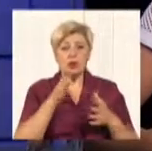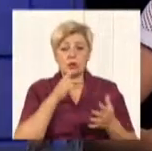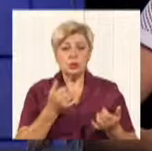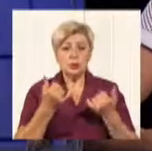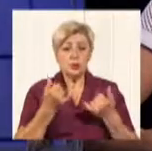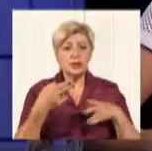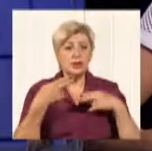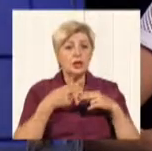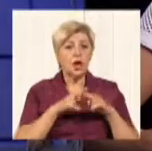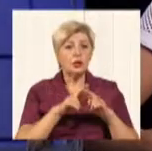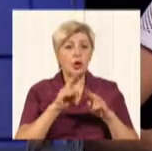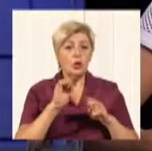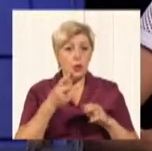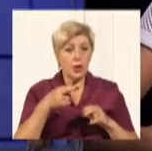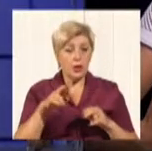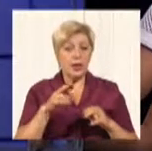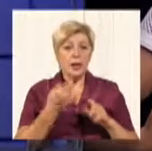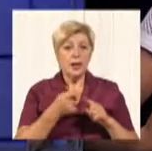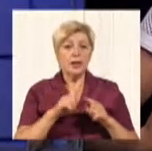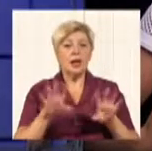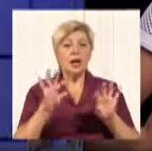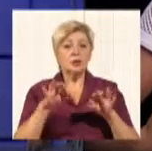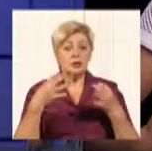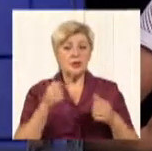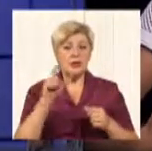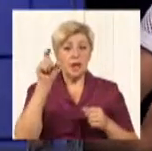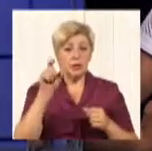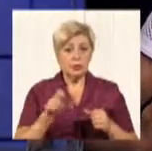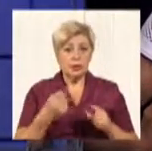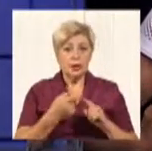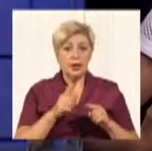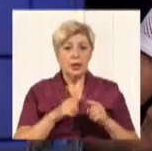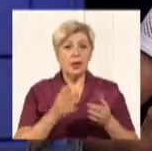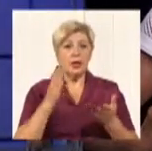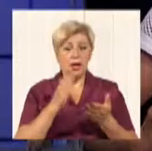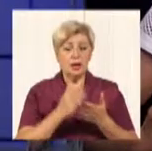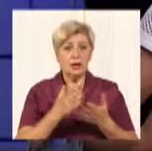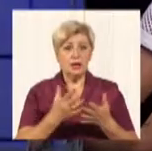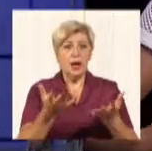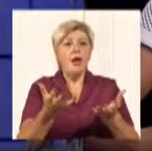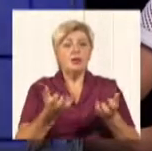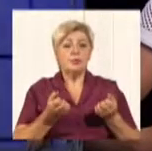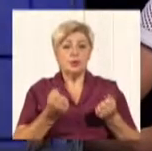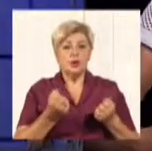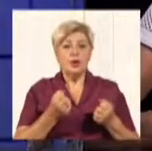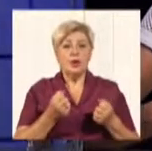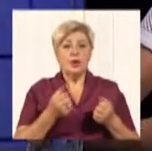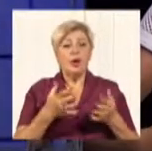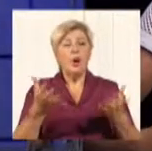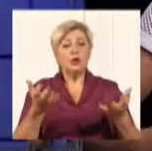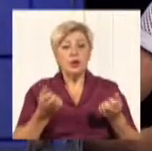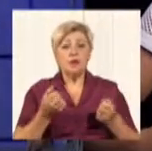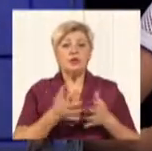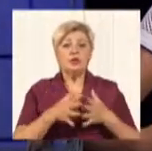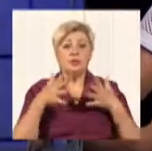яка дозволяє людині, яка, власне, є споживачем телевізійних послуг, отримувати їх в